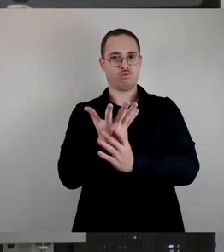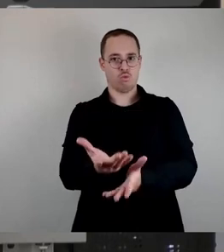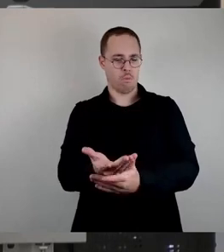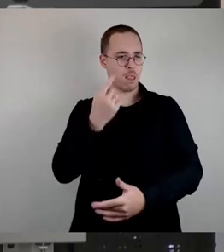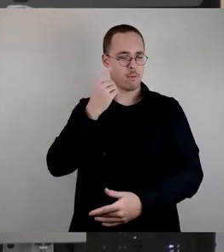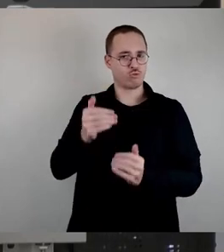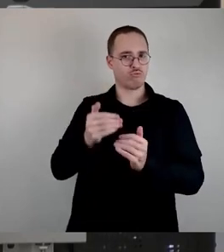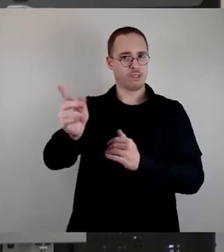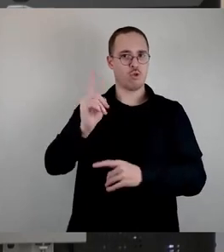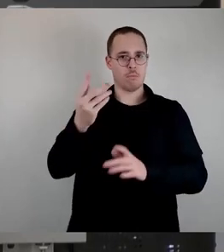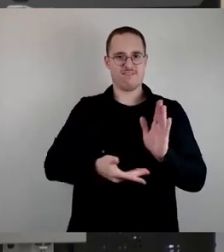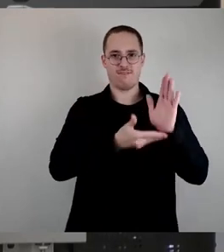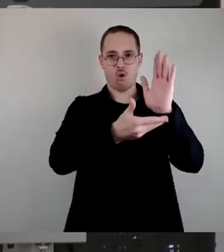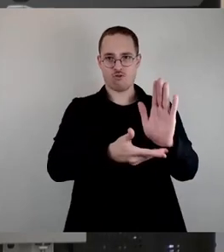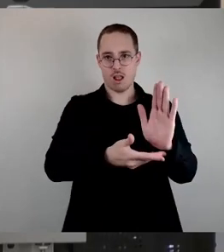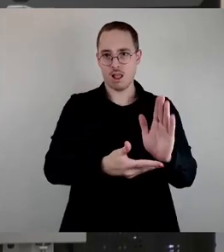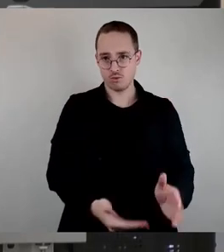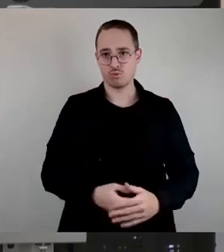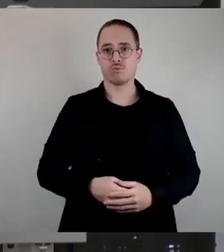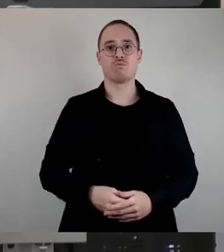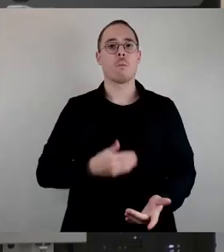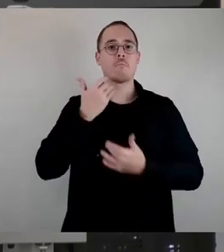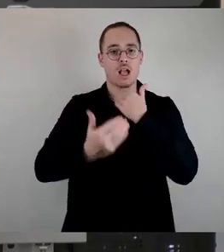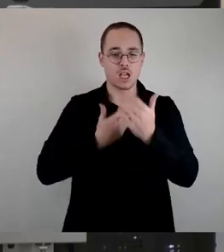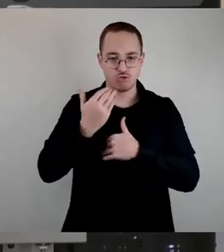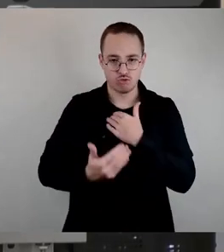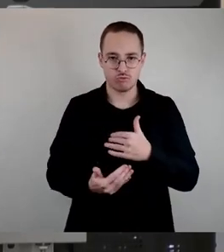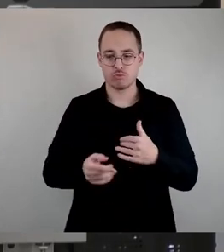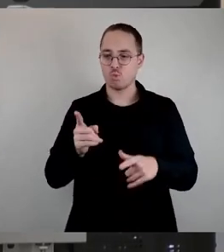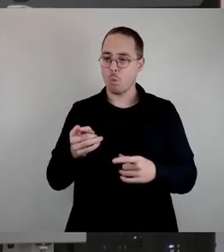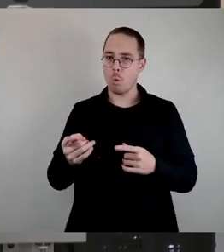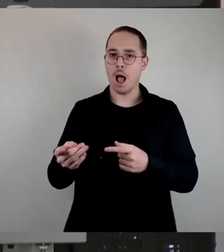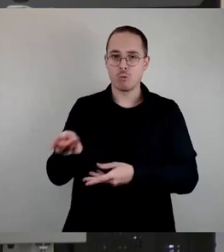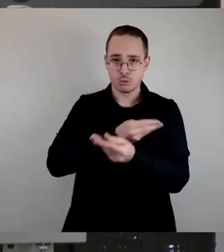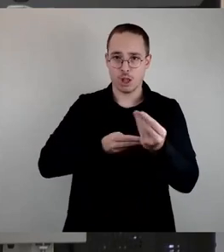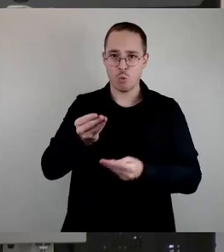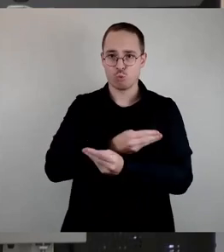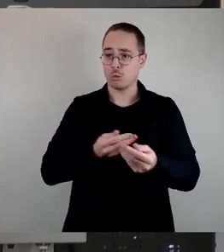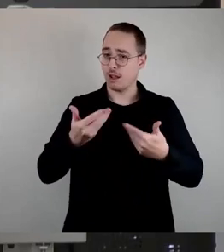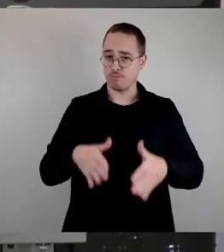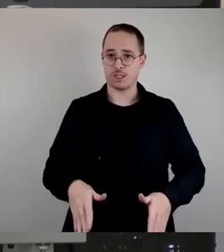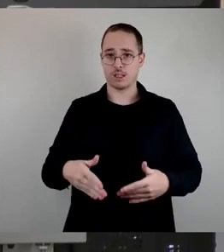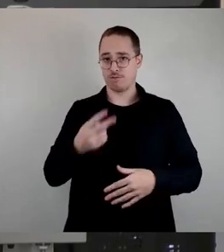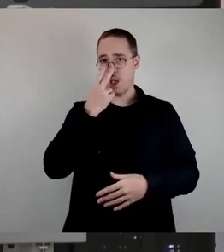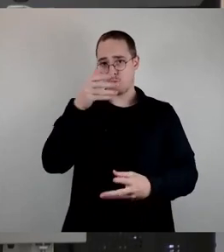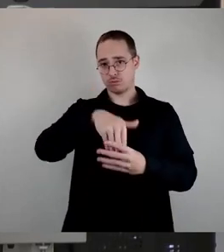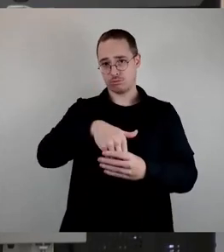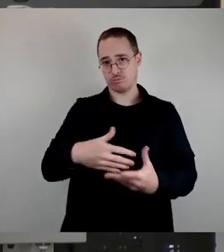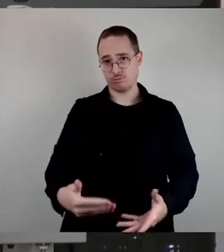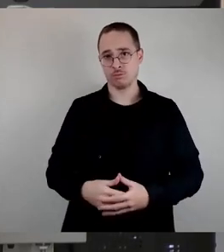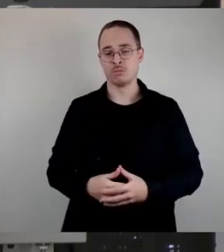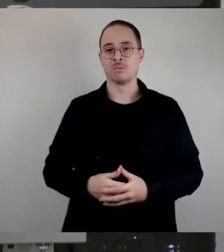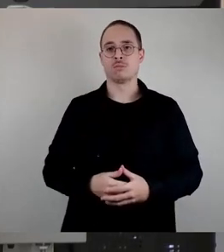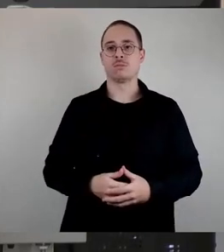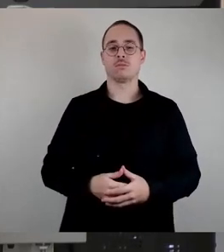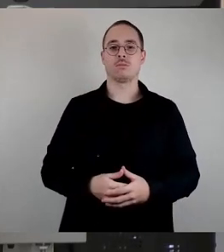Bericht geben können über einen solchen Austausch. Im vierten Punkt verlangen wir, dass